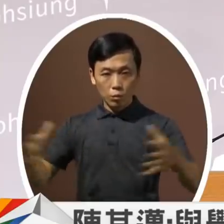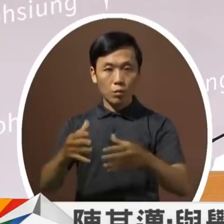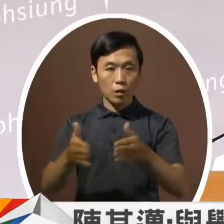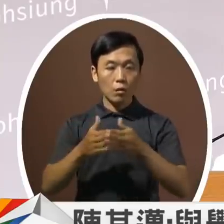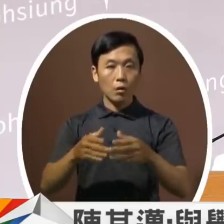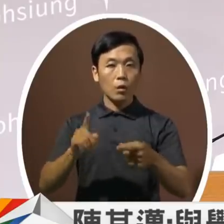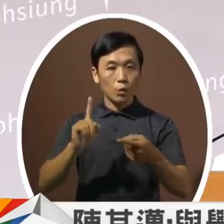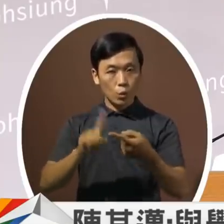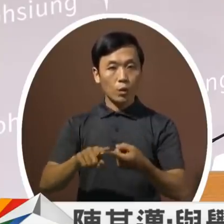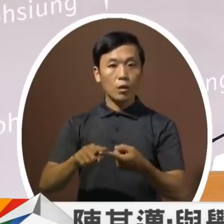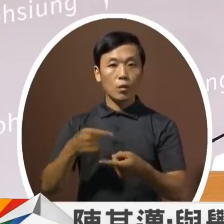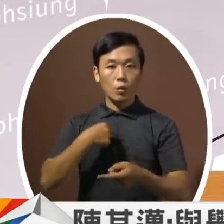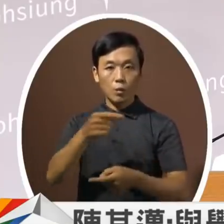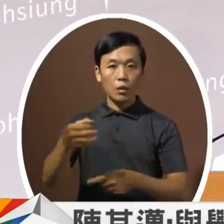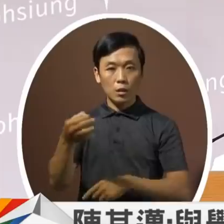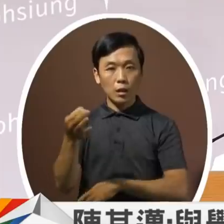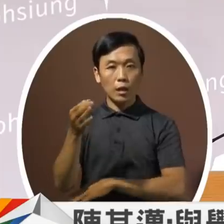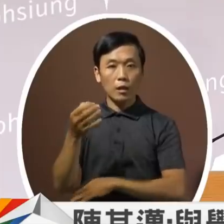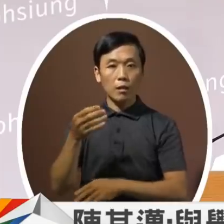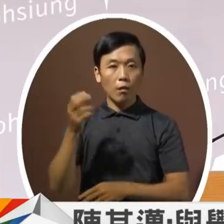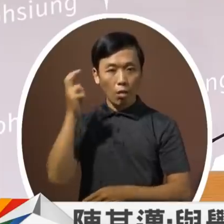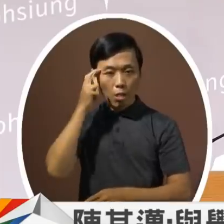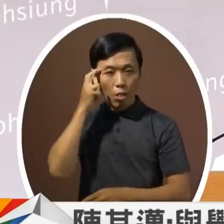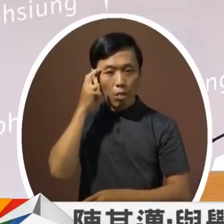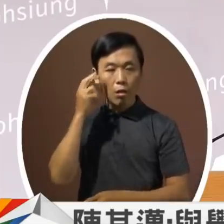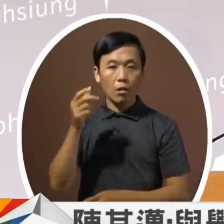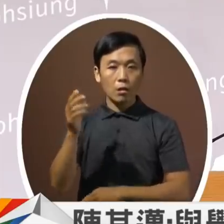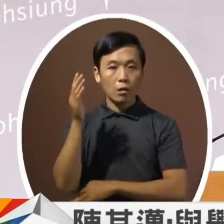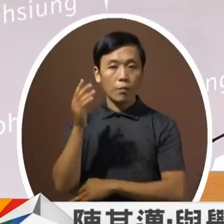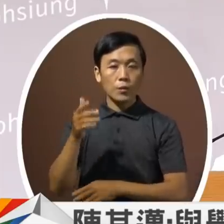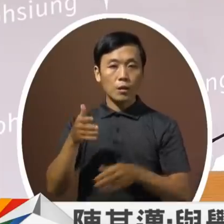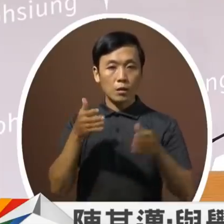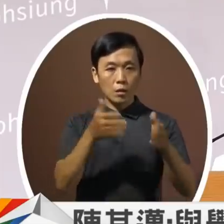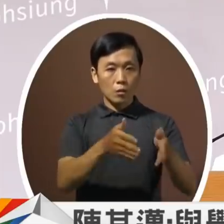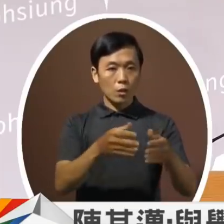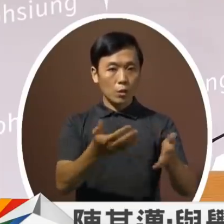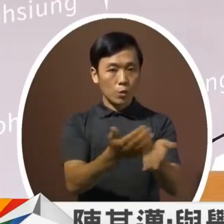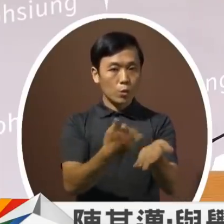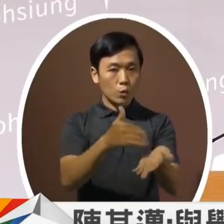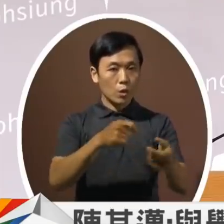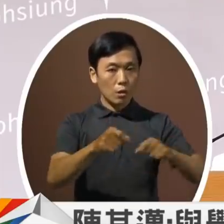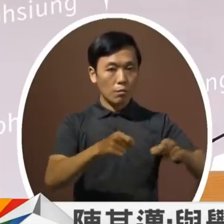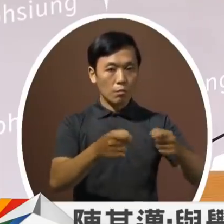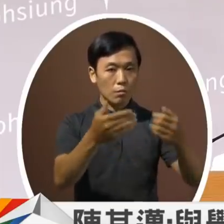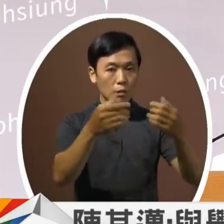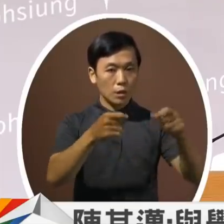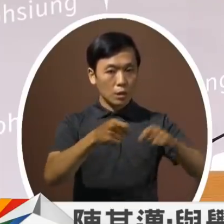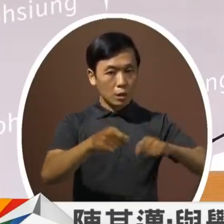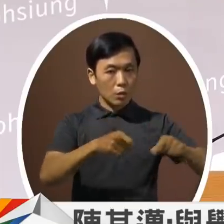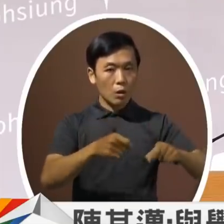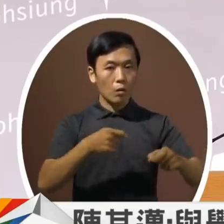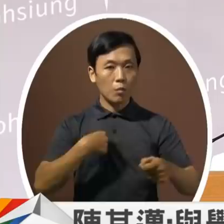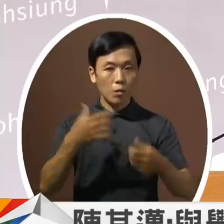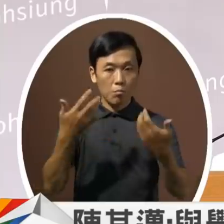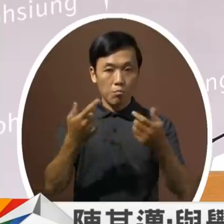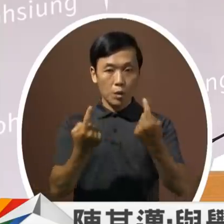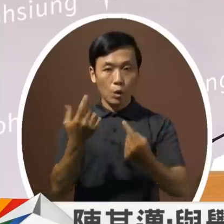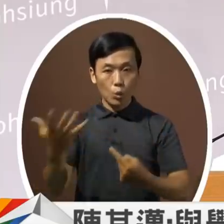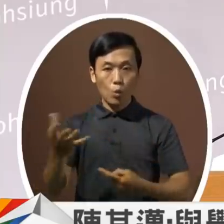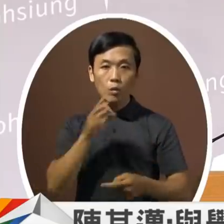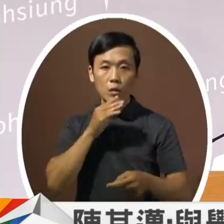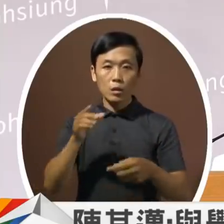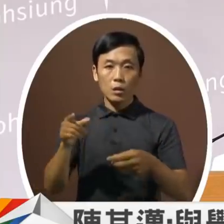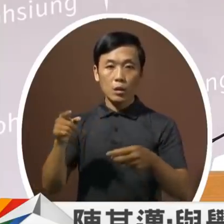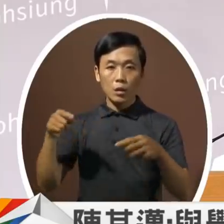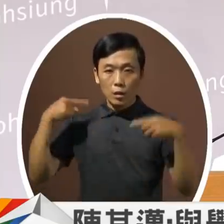没有错因为我们财政的僵化造成在整个预算的一个编列上我们有很多都是在金堂门或者